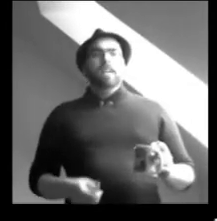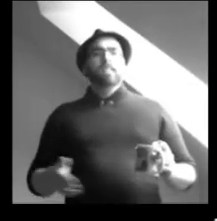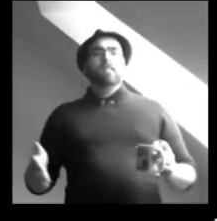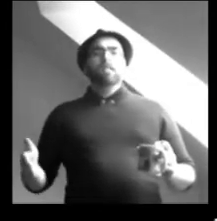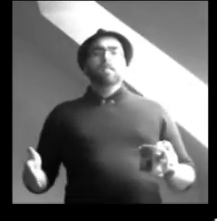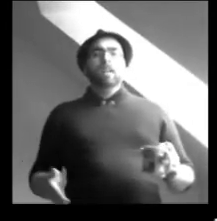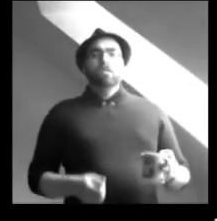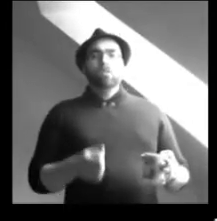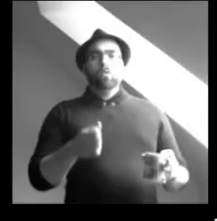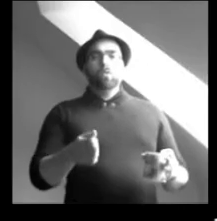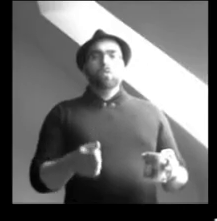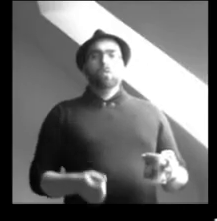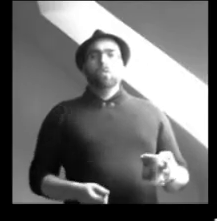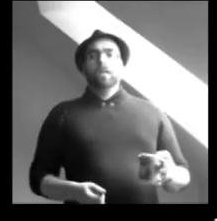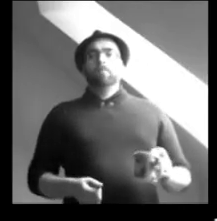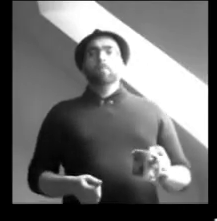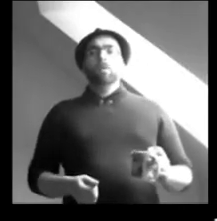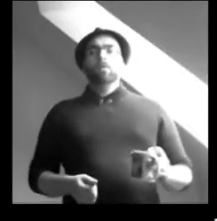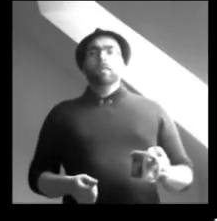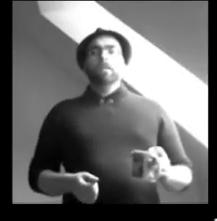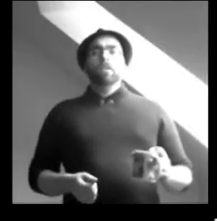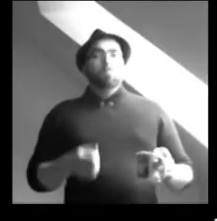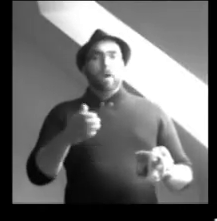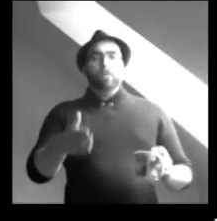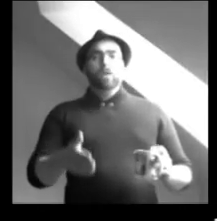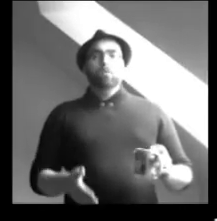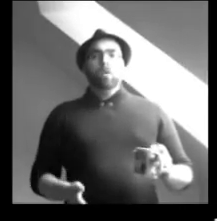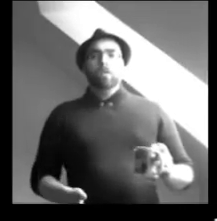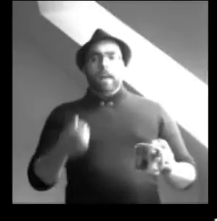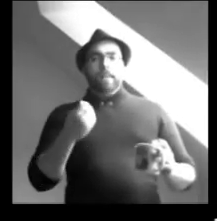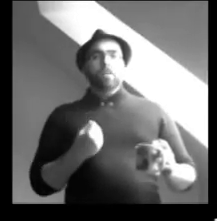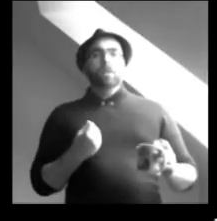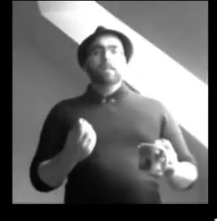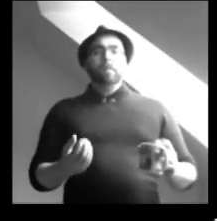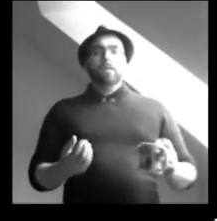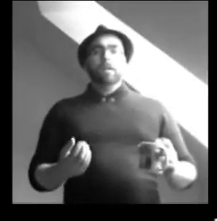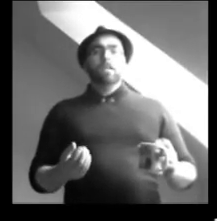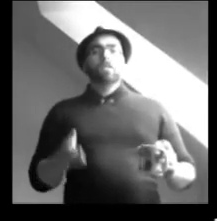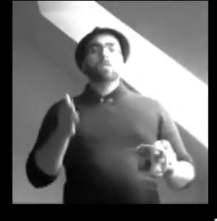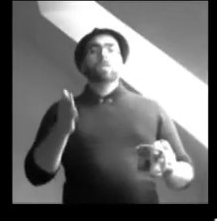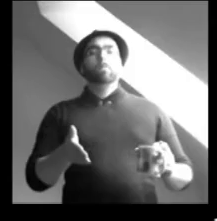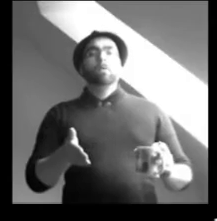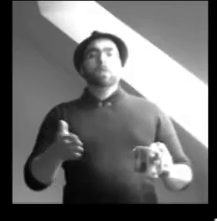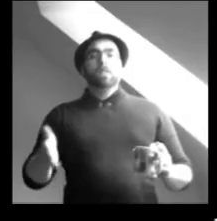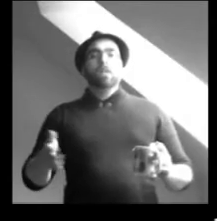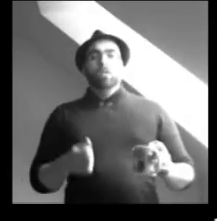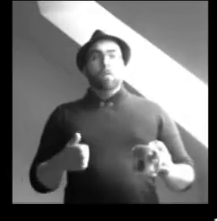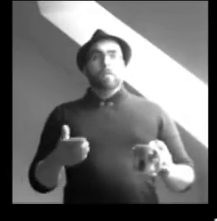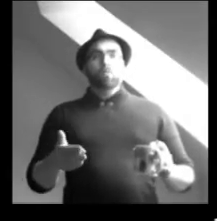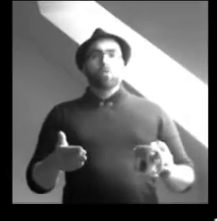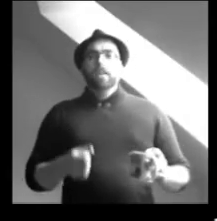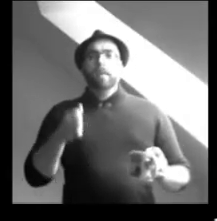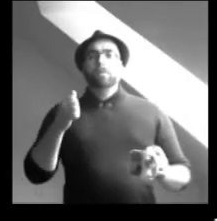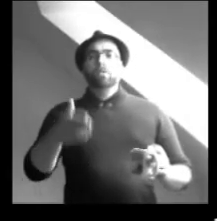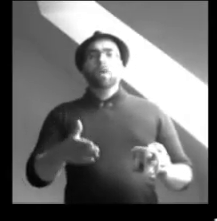le casting extraordinaire, qui joue sur autre chose que le charisme habituel de ses belles gueules, pour parvenir à nous rendre l'intériorité des personnages, sans que les pauses ou les dialogues ne